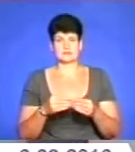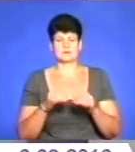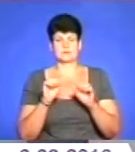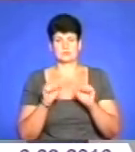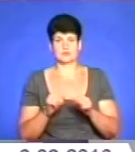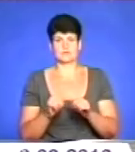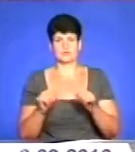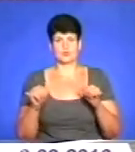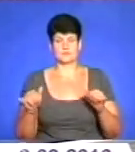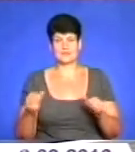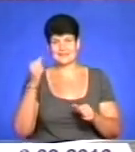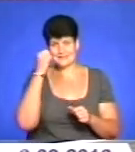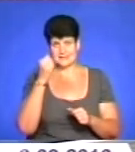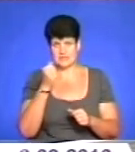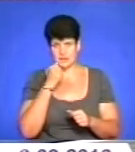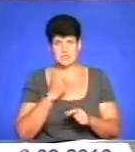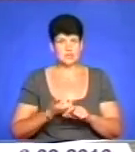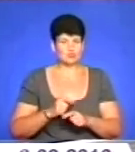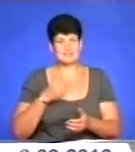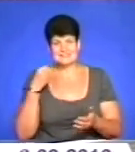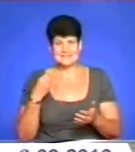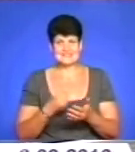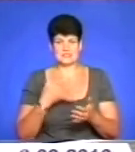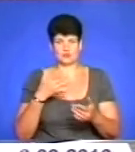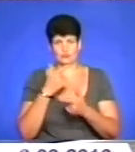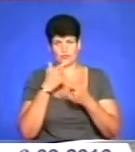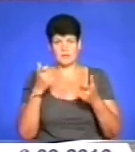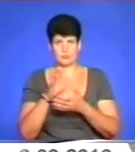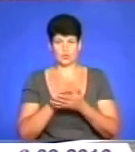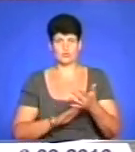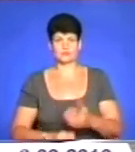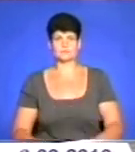господарстві. Дякую за дуже цінну інформацію, а ми продовжуємо випуск. перегляд!